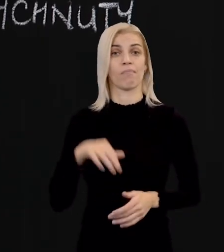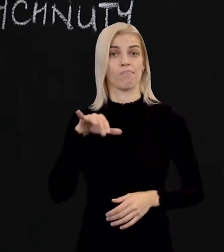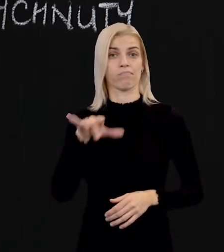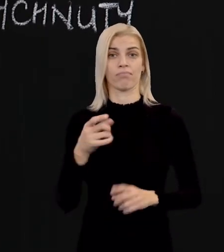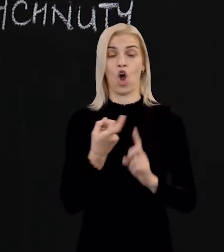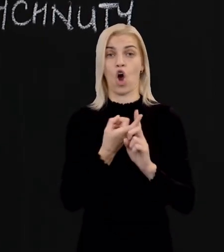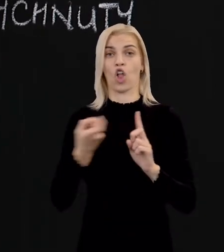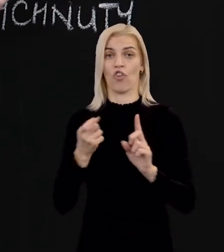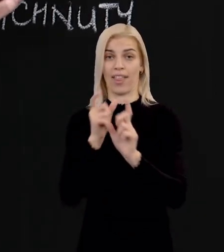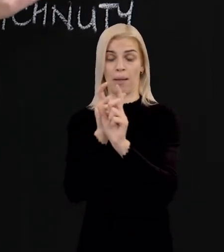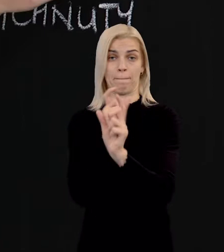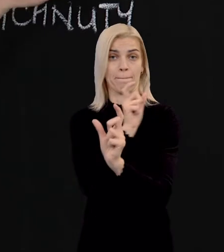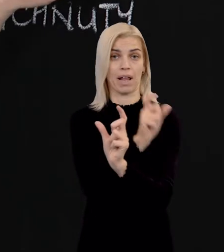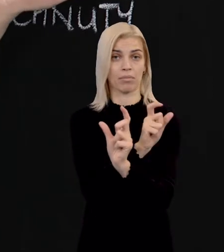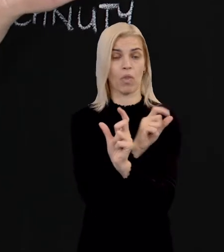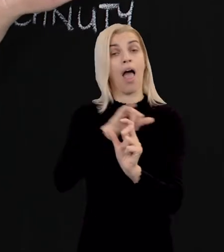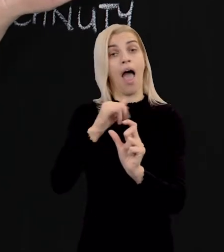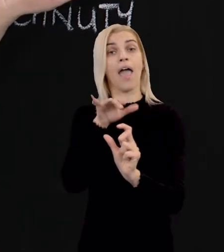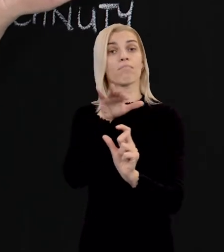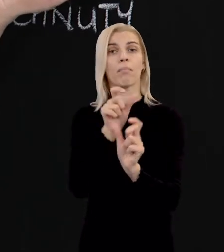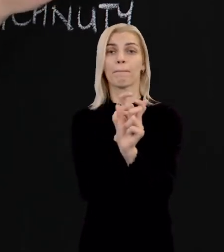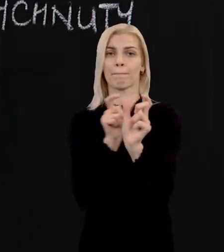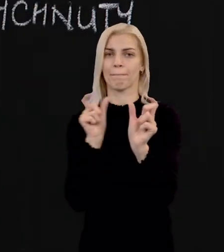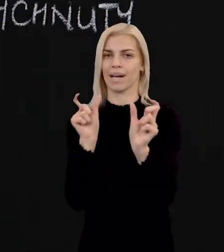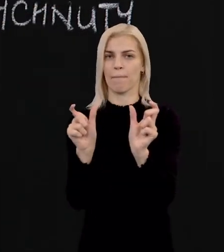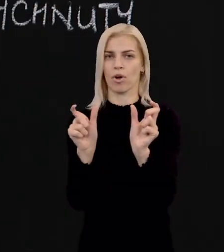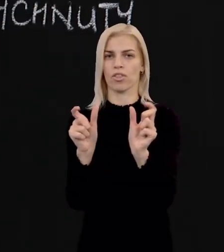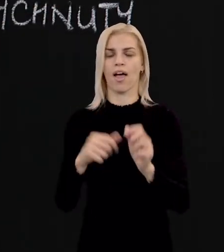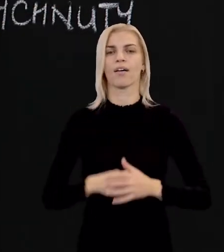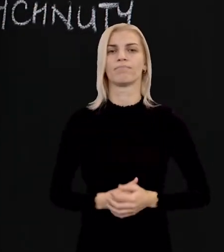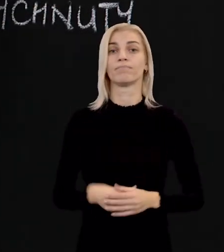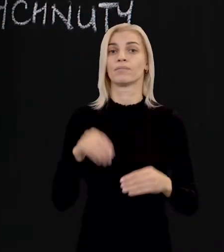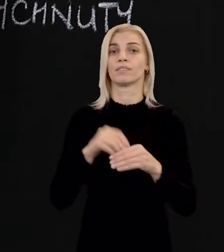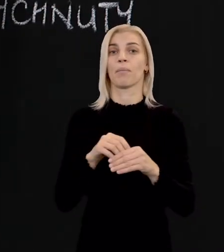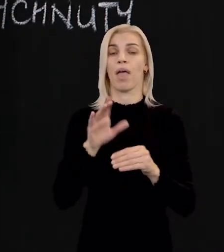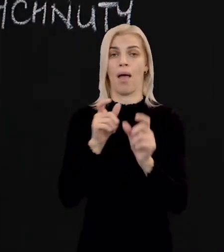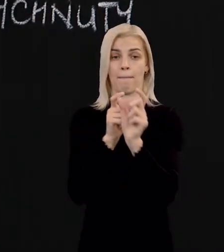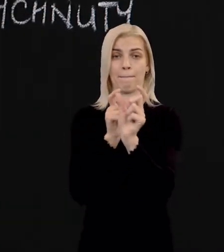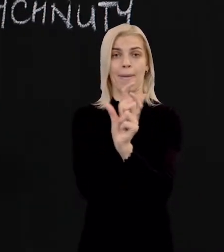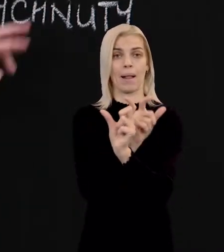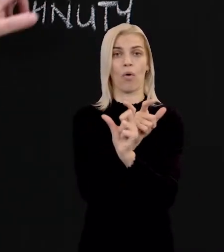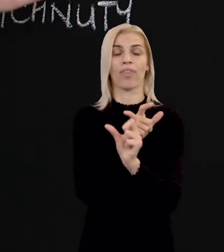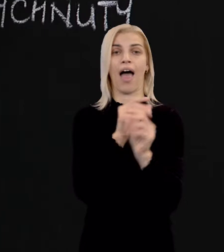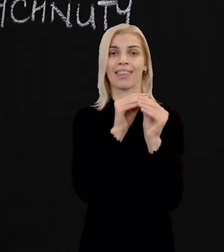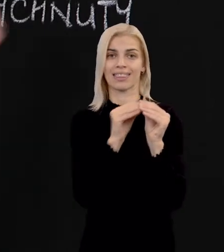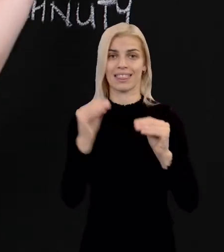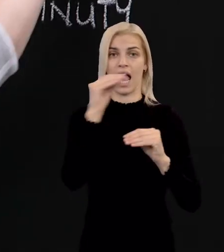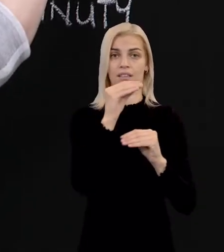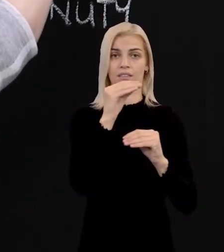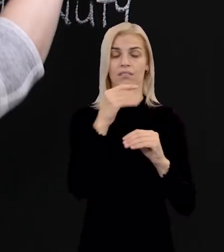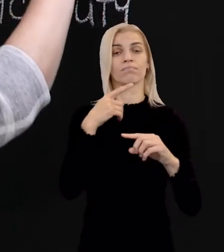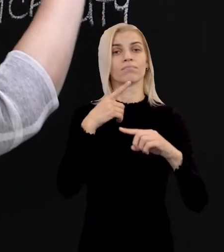odvodením predponou, ale vzniklo aj odvodením príponou. To znamená, máme tu predponu nad a máme tu